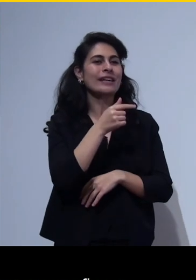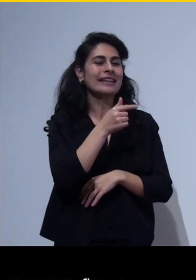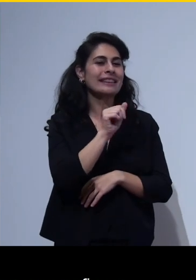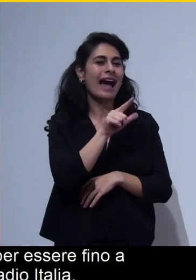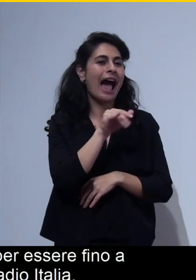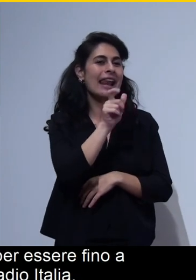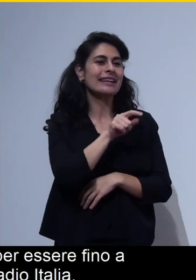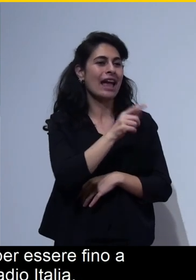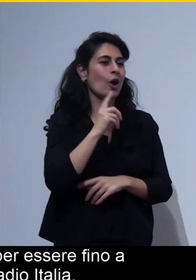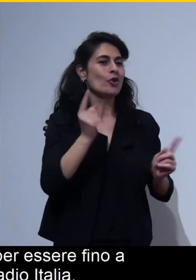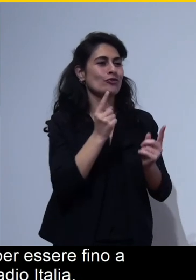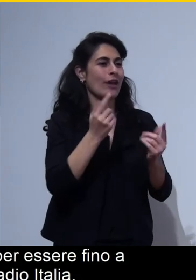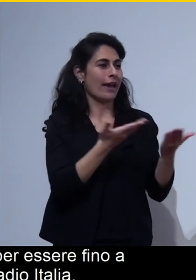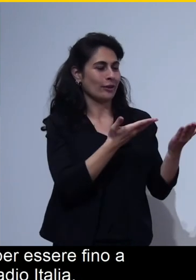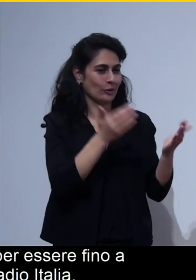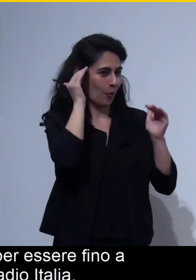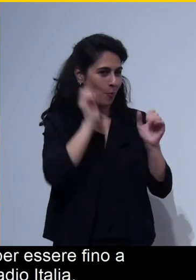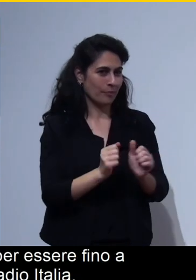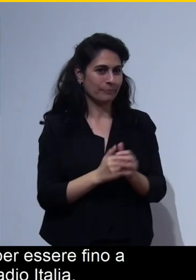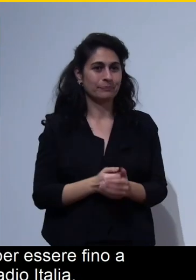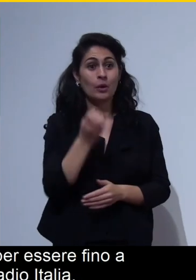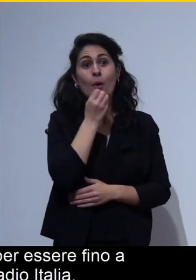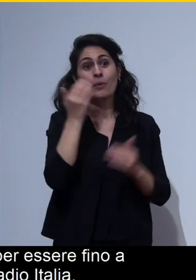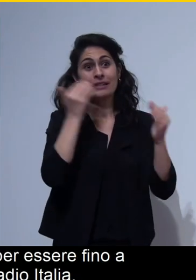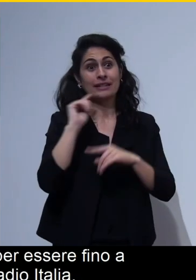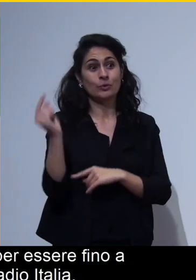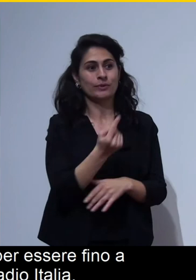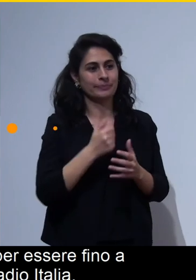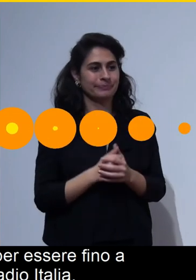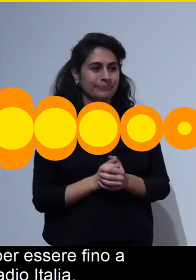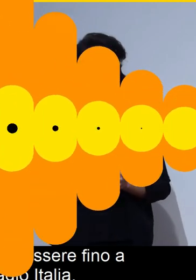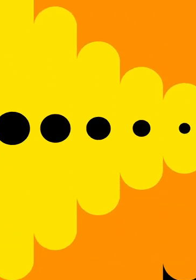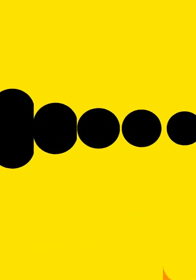buona serata buona serata a tutti grazie grazie a tutti